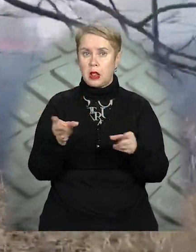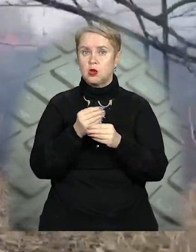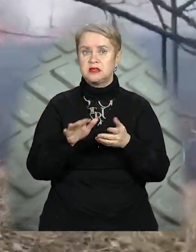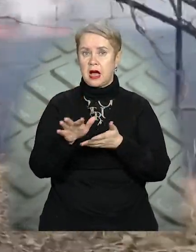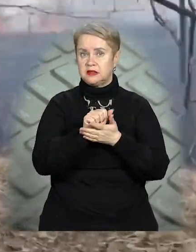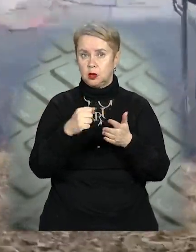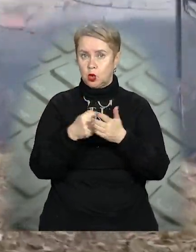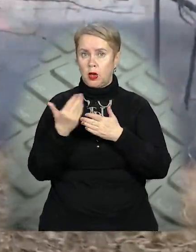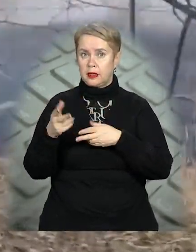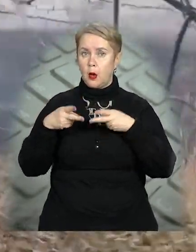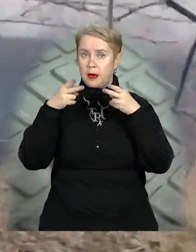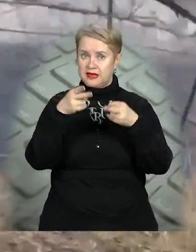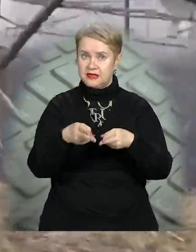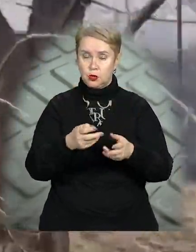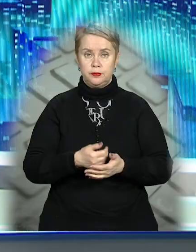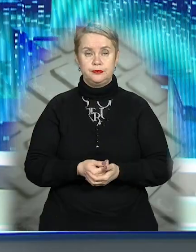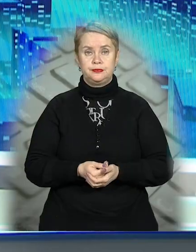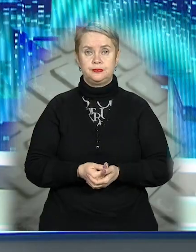загасити ще до їхнього приїзду.